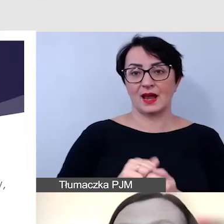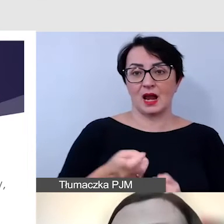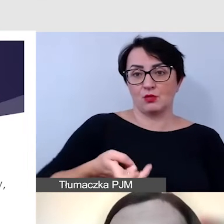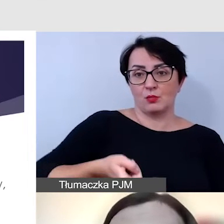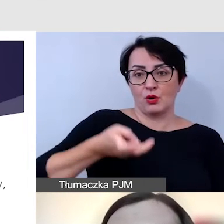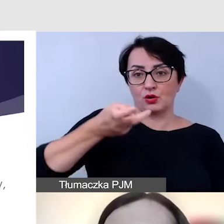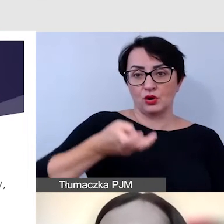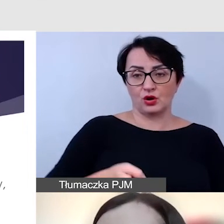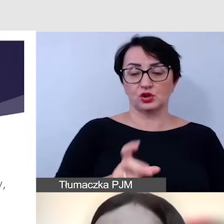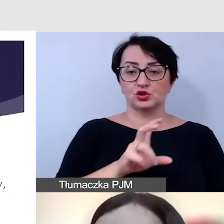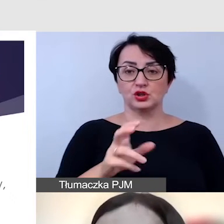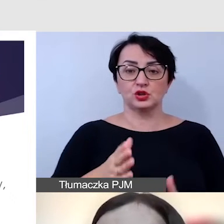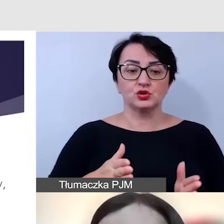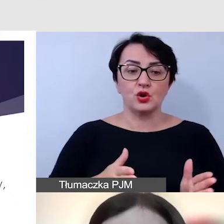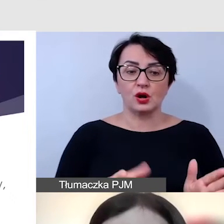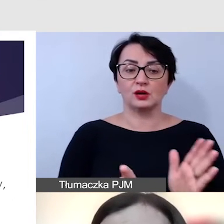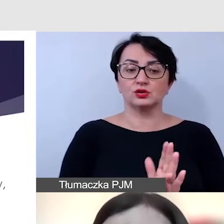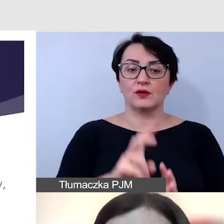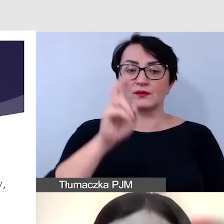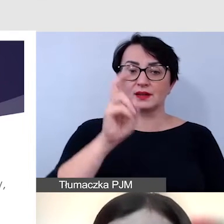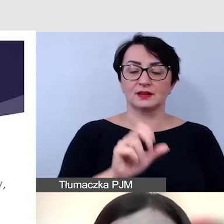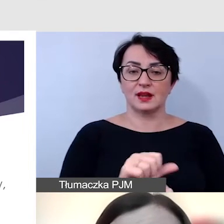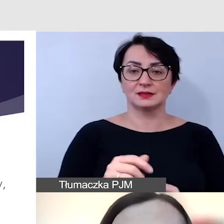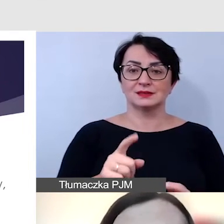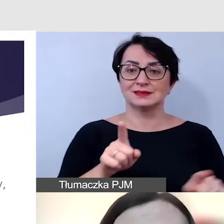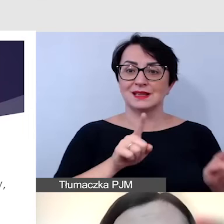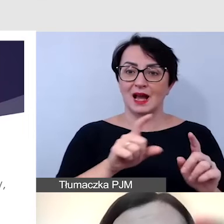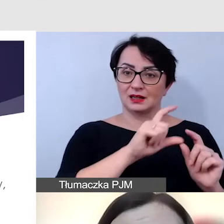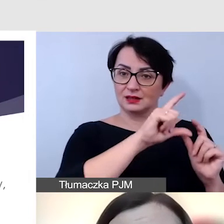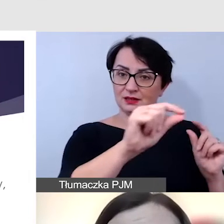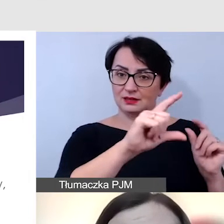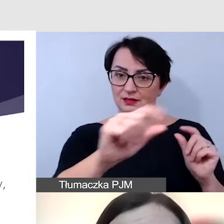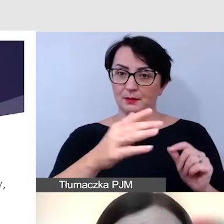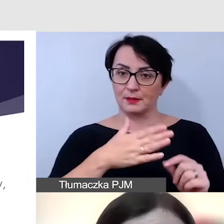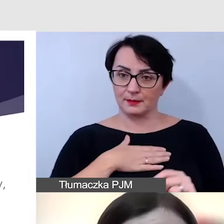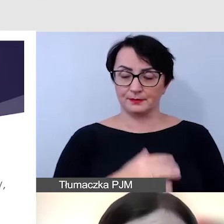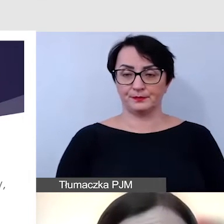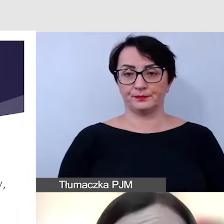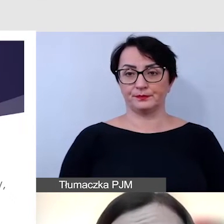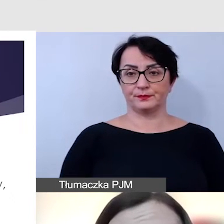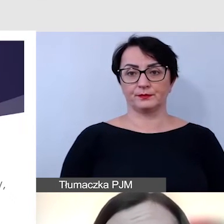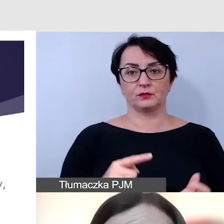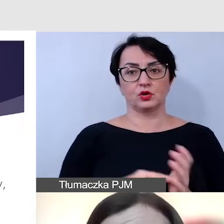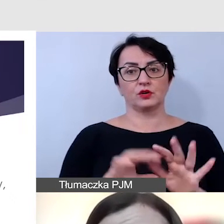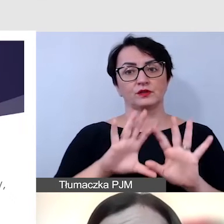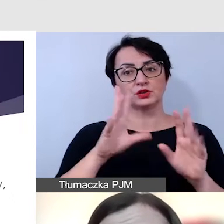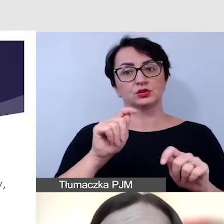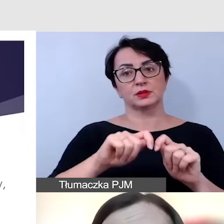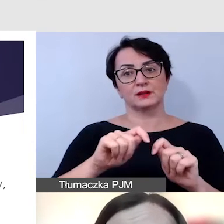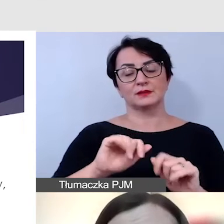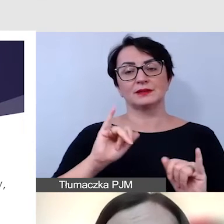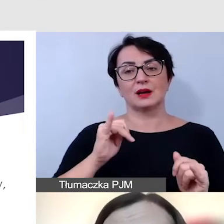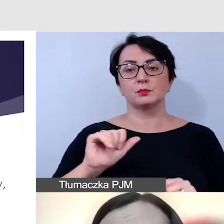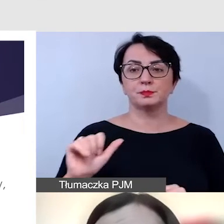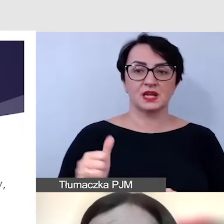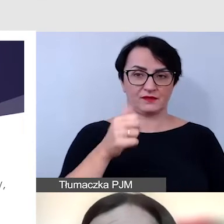czy droga do windy, czy podnośnika jest oznakowana. To wszystko sprawdzamy jako pierwsza rzecz,